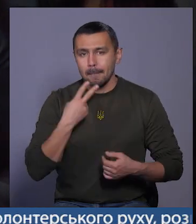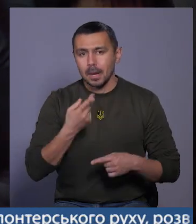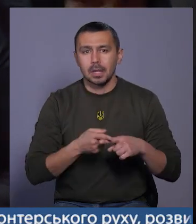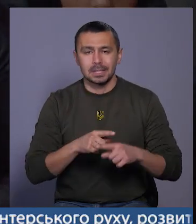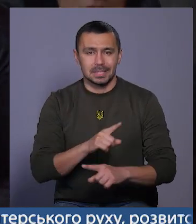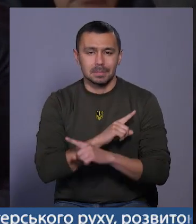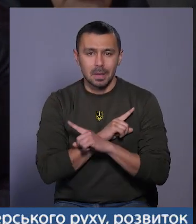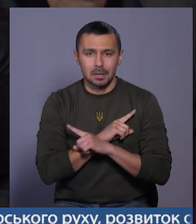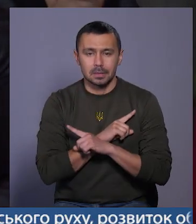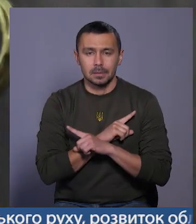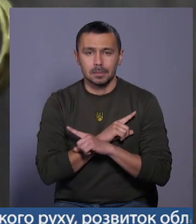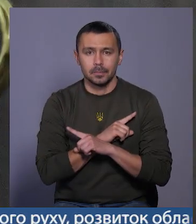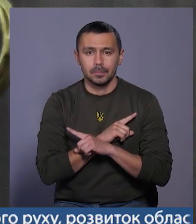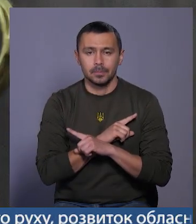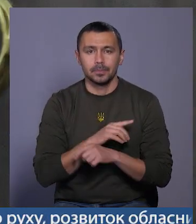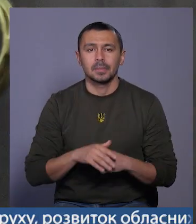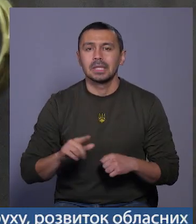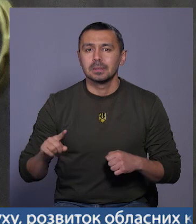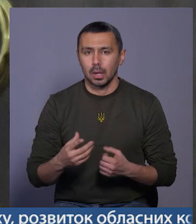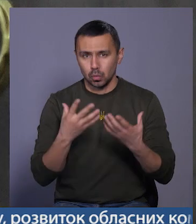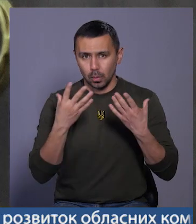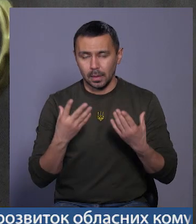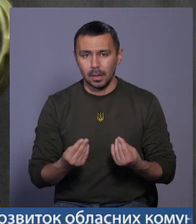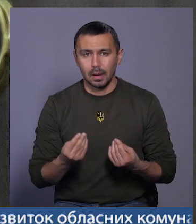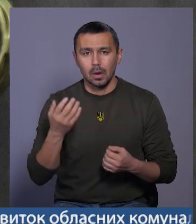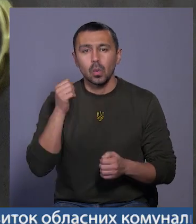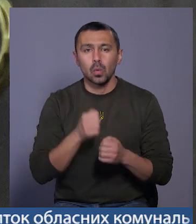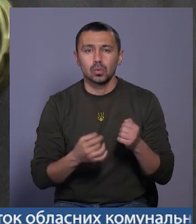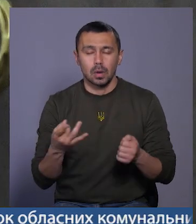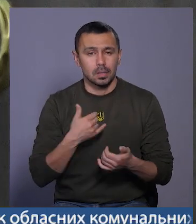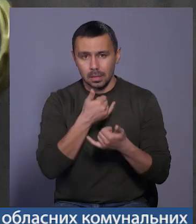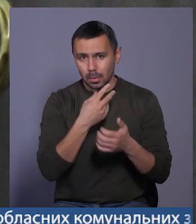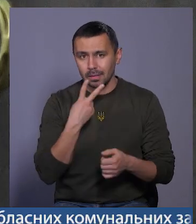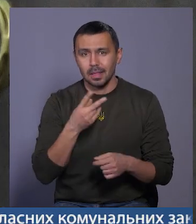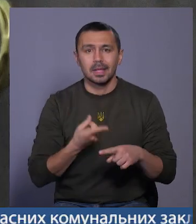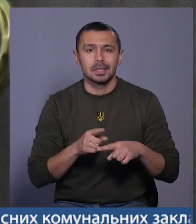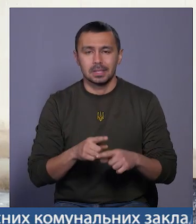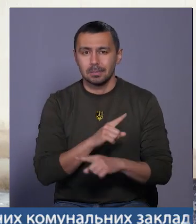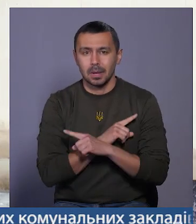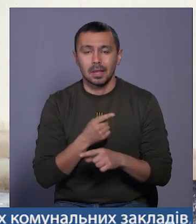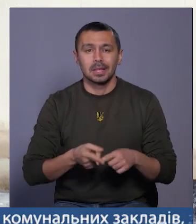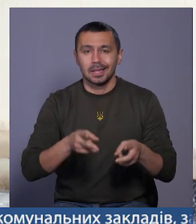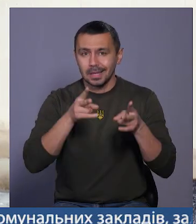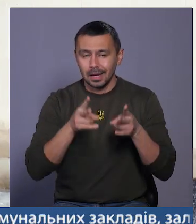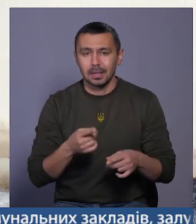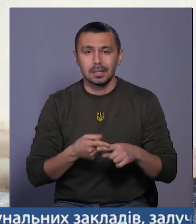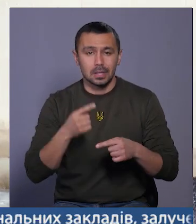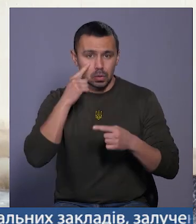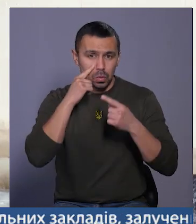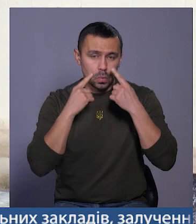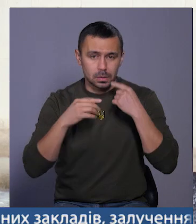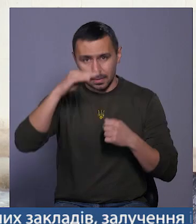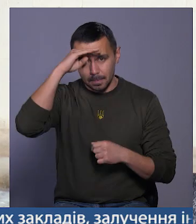смерті з першого дня. Я кожного разу не могла дивитися на ці смерті, на ці трагедії, на ці сльози